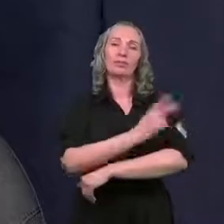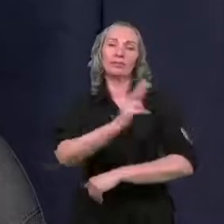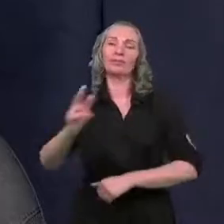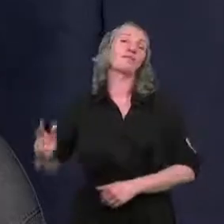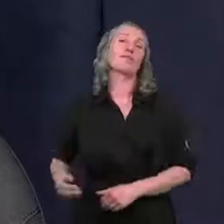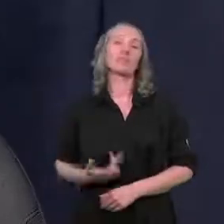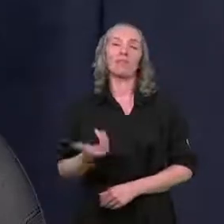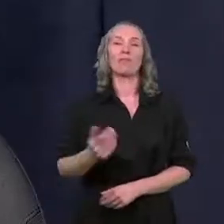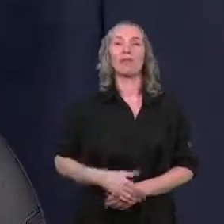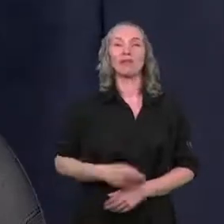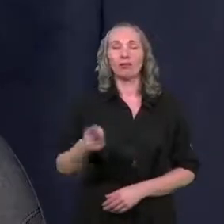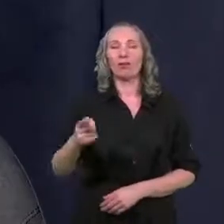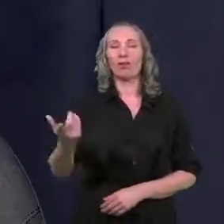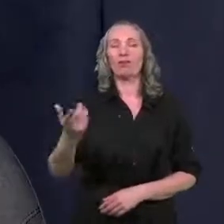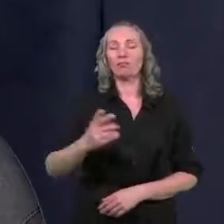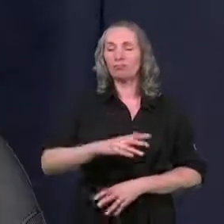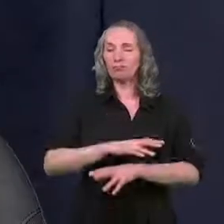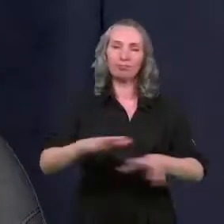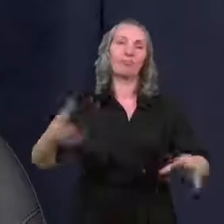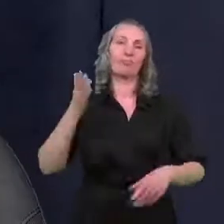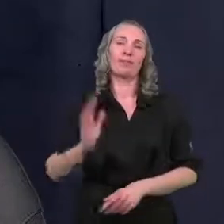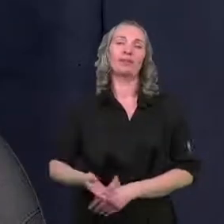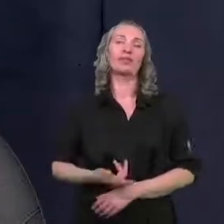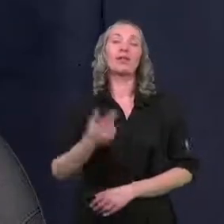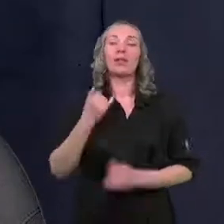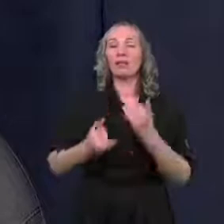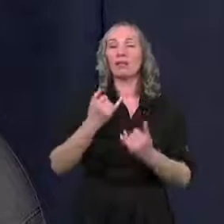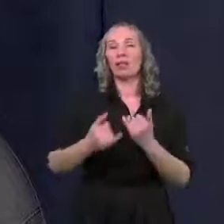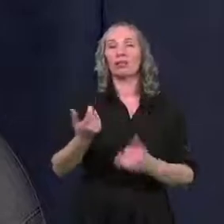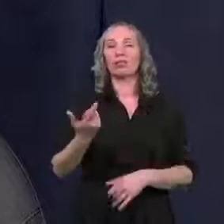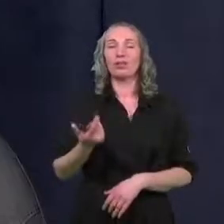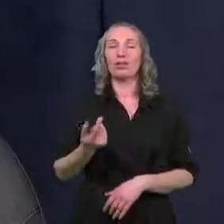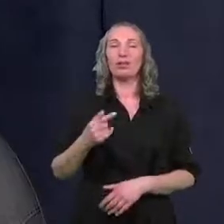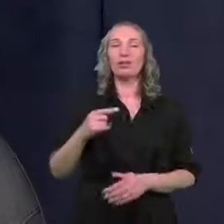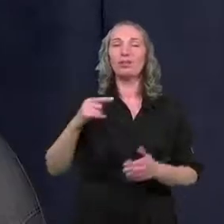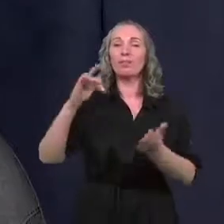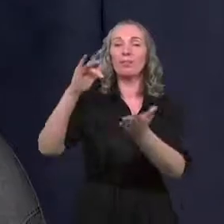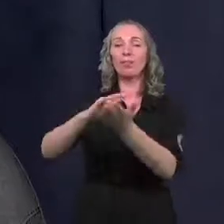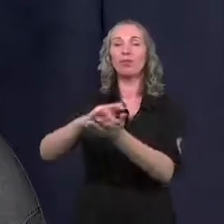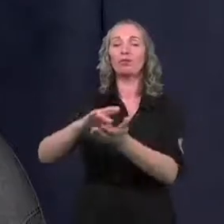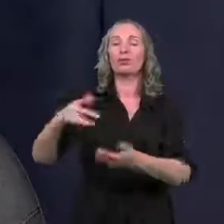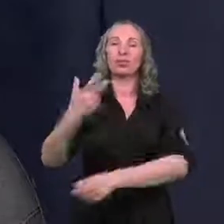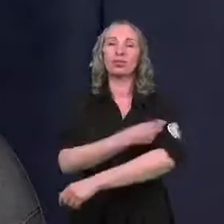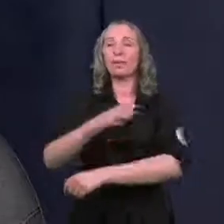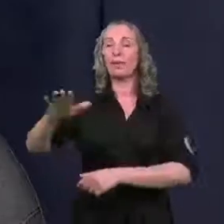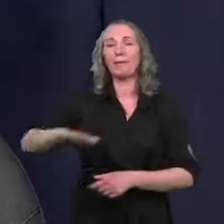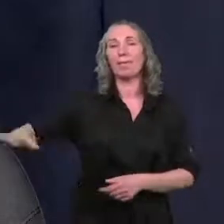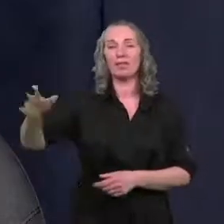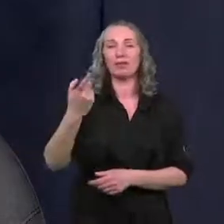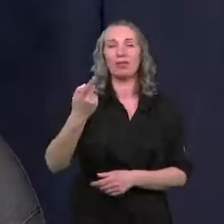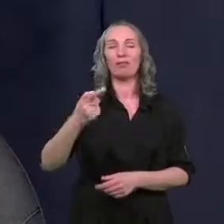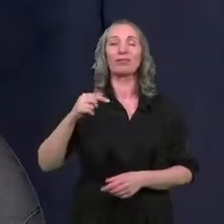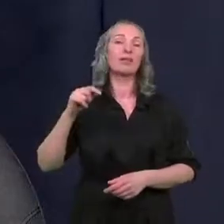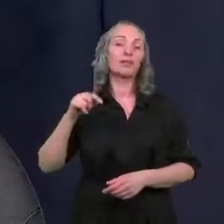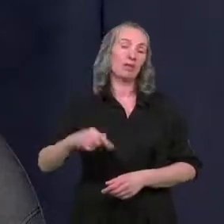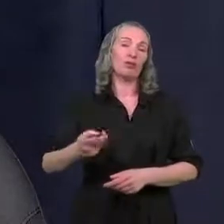spełnić ten postulat masowości. Jeśli chodzi o nasz punkt szczepień masowych, w tej chwili jesteśmy po